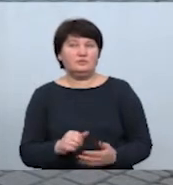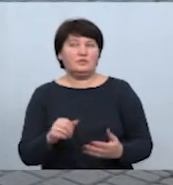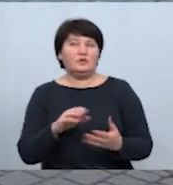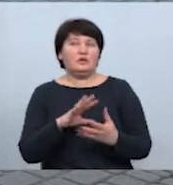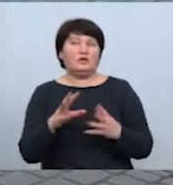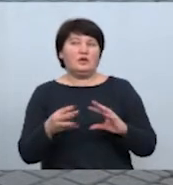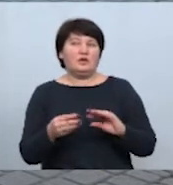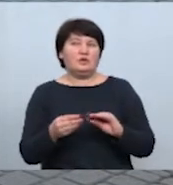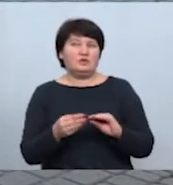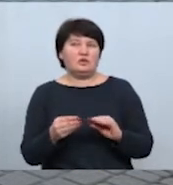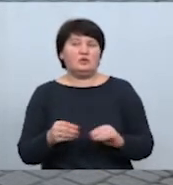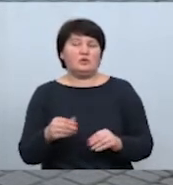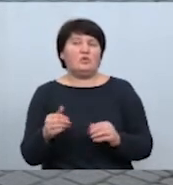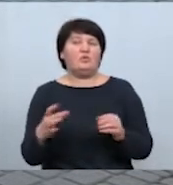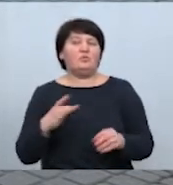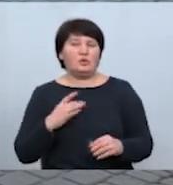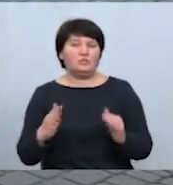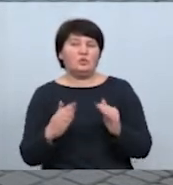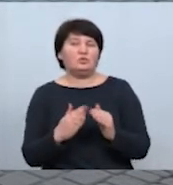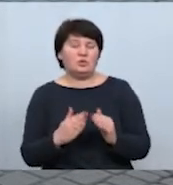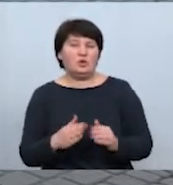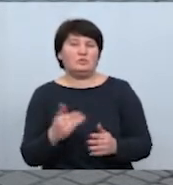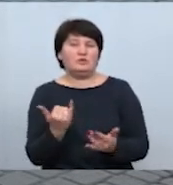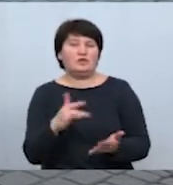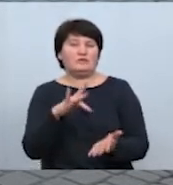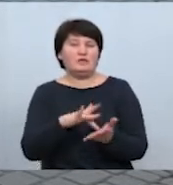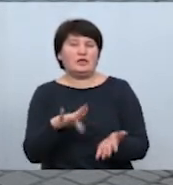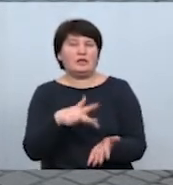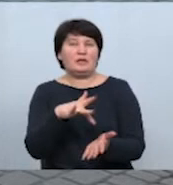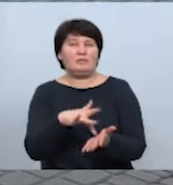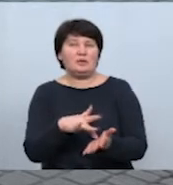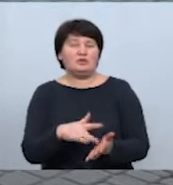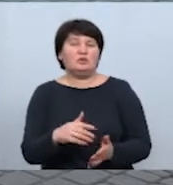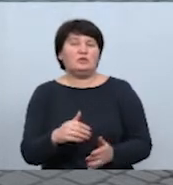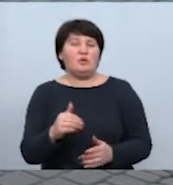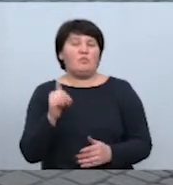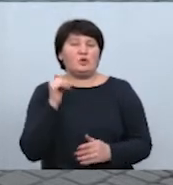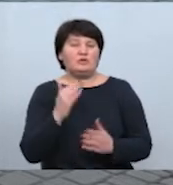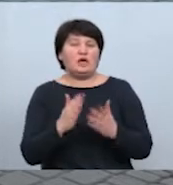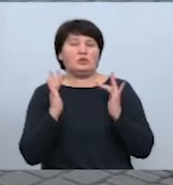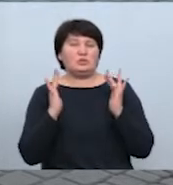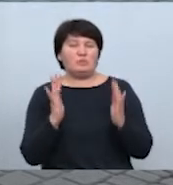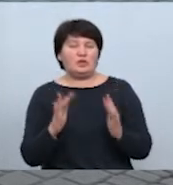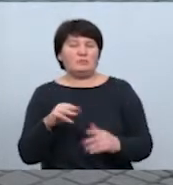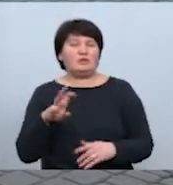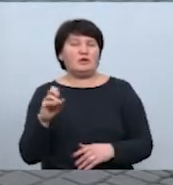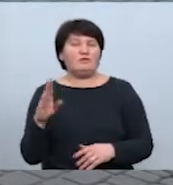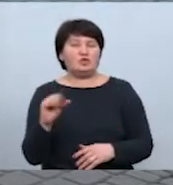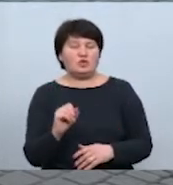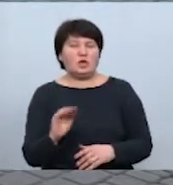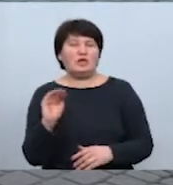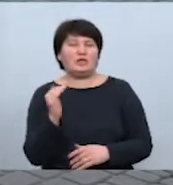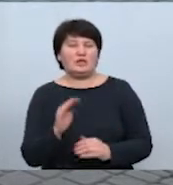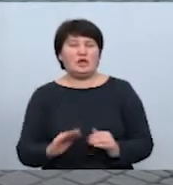Вітаю, 19.03 на Студійному годину, бо зараз знаходимося в центрі міста. Позаду мене знаходиться міський парк імені Міцкевича,